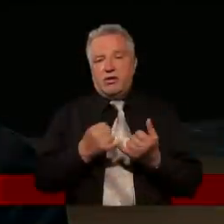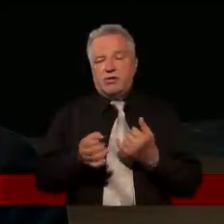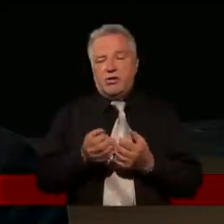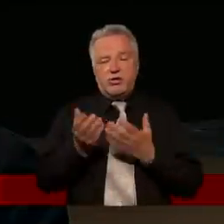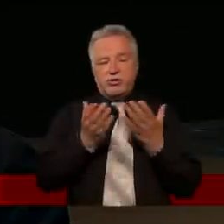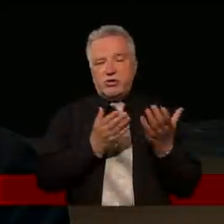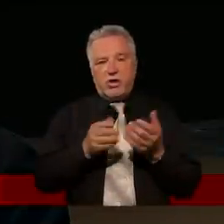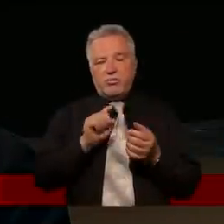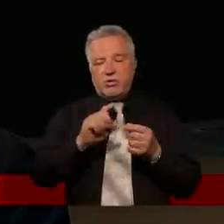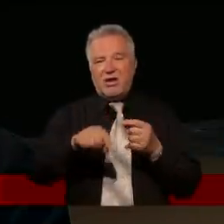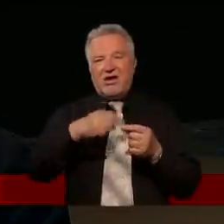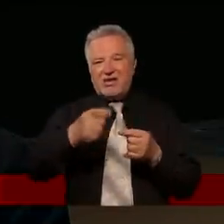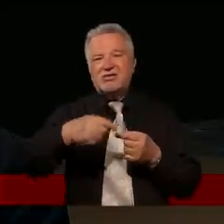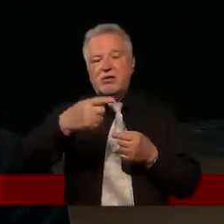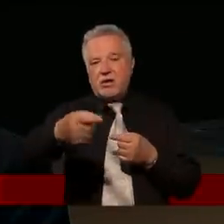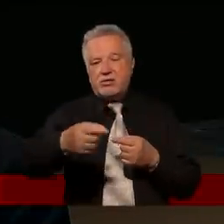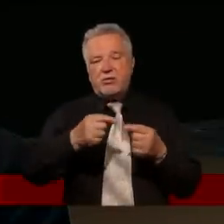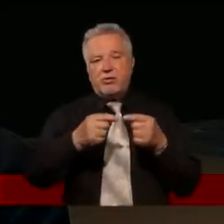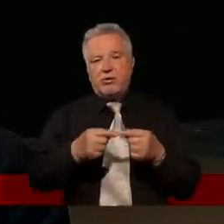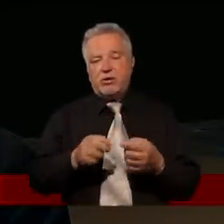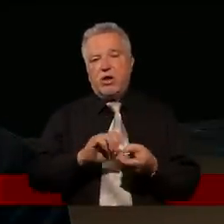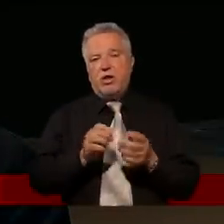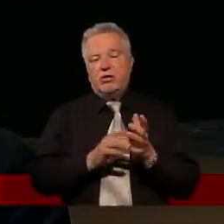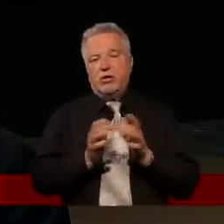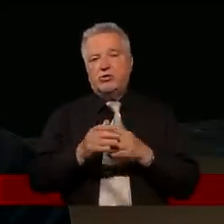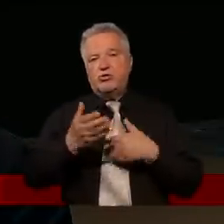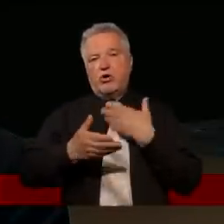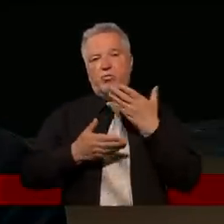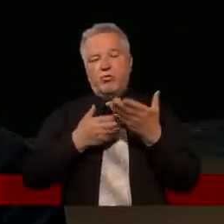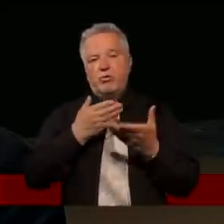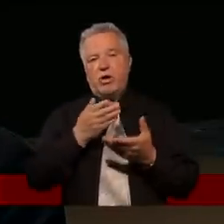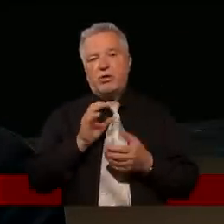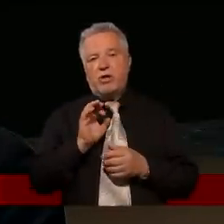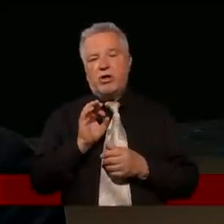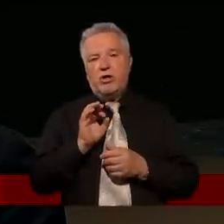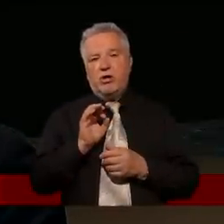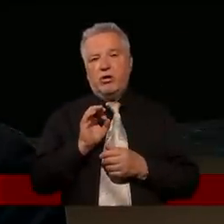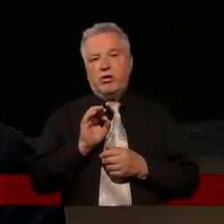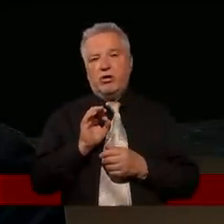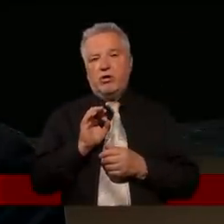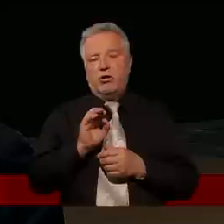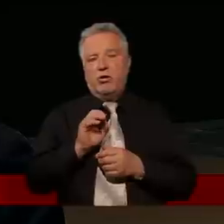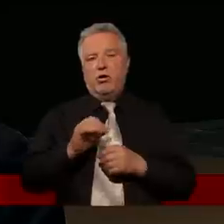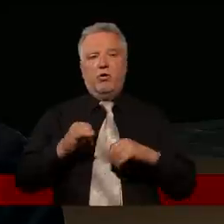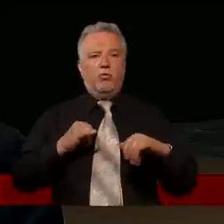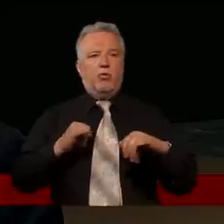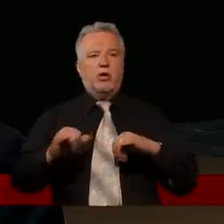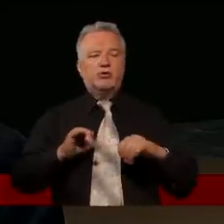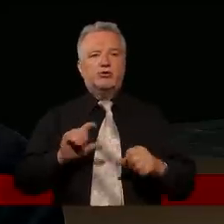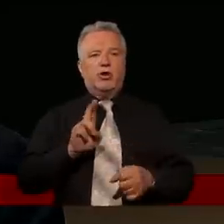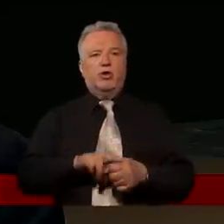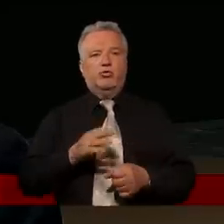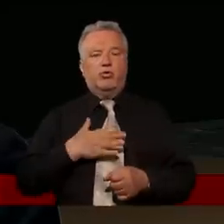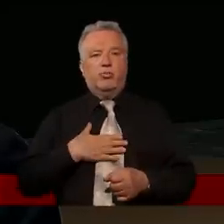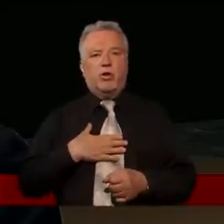czytamy te wersety kolejne tego, gdzie Jezus zaraz po tym opowiada przypowieść o pewnym władcy, który